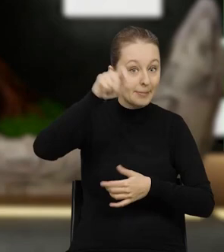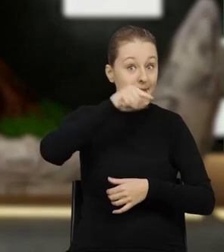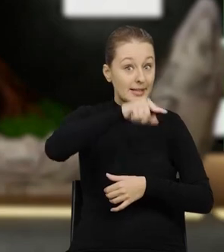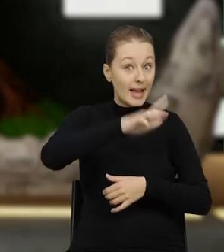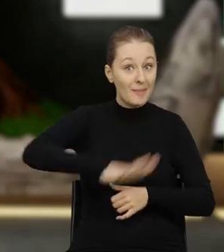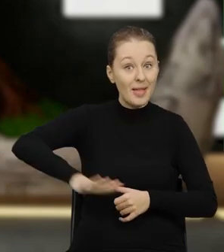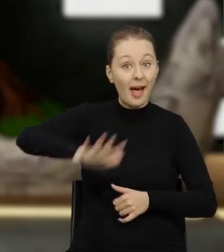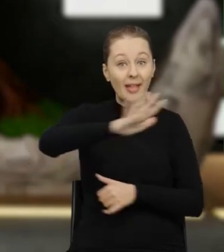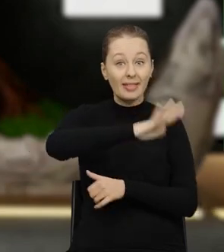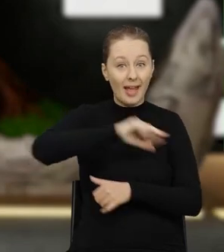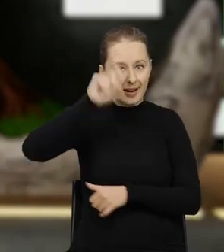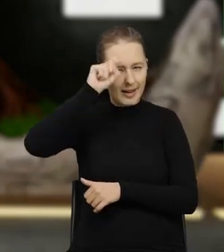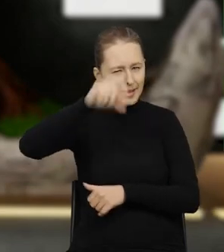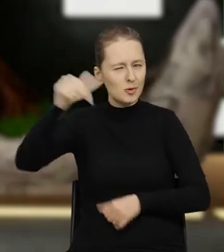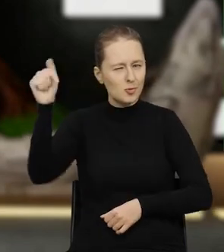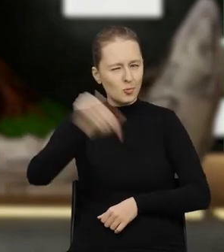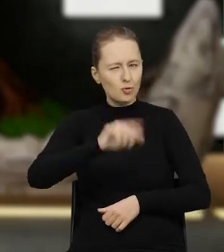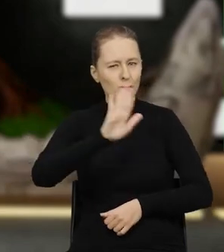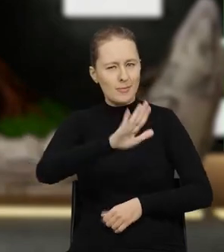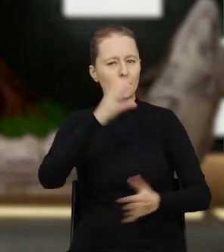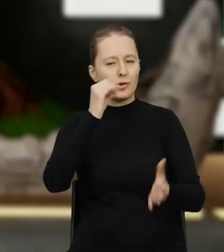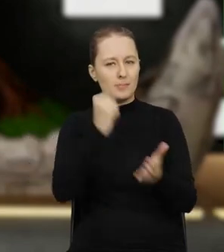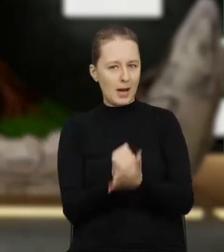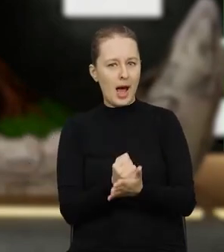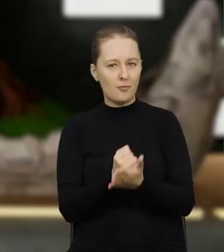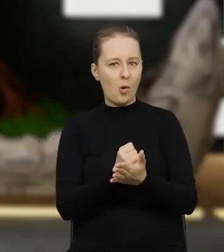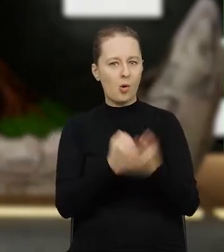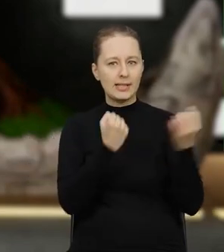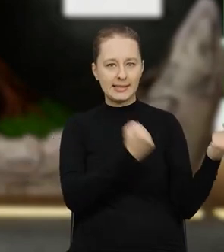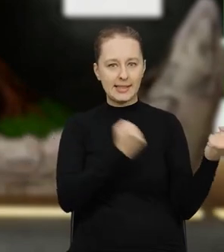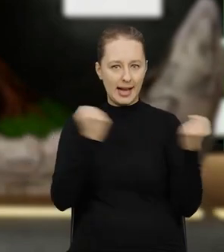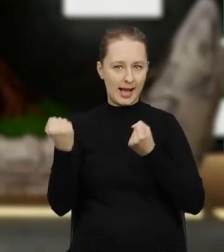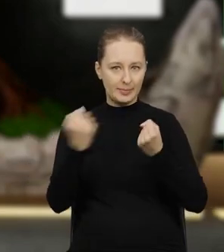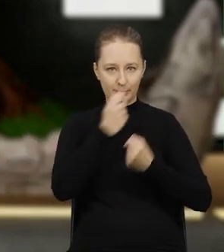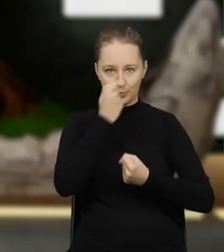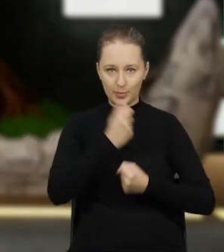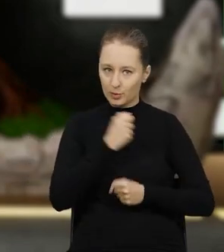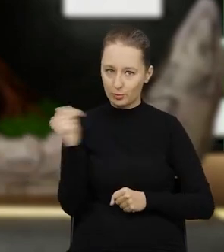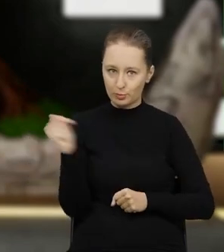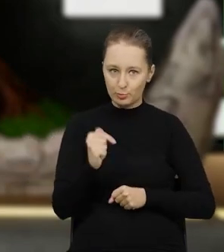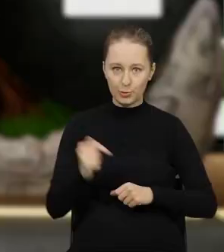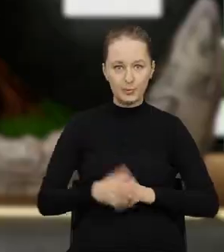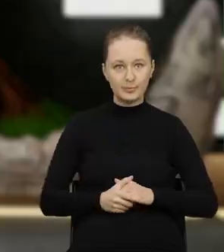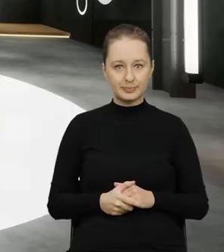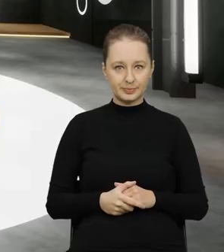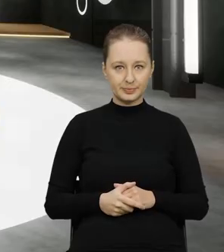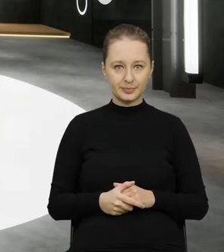to tam również na terytorium Niemiec musi być uprawniony do transportu odpadów.